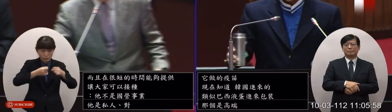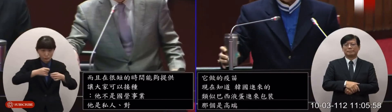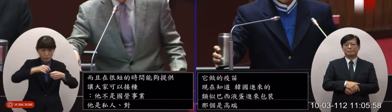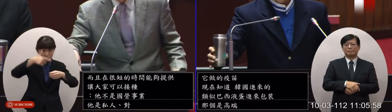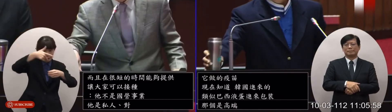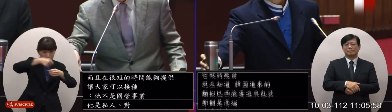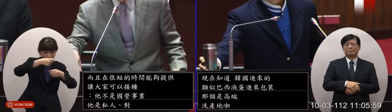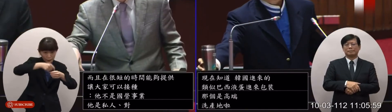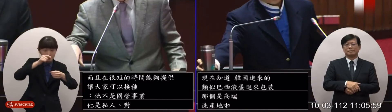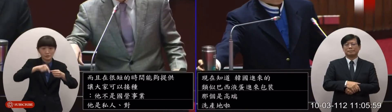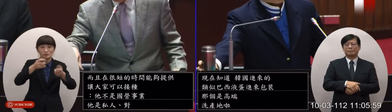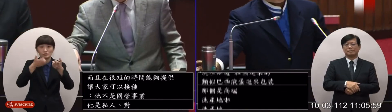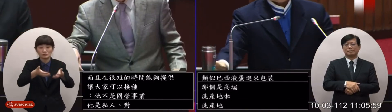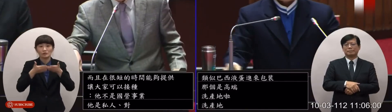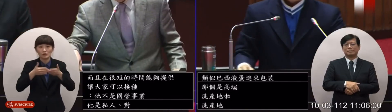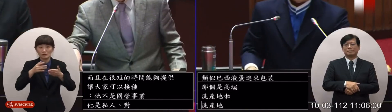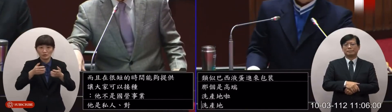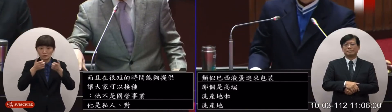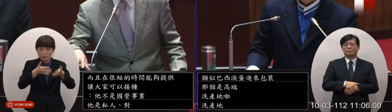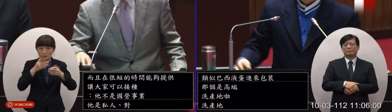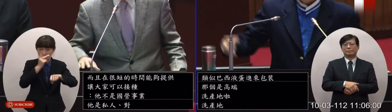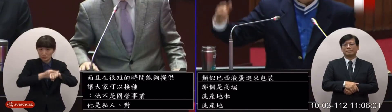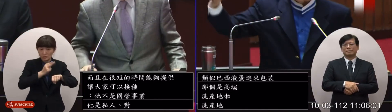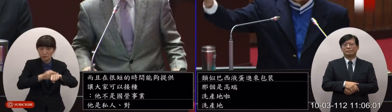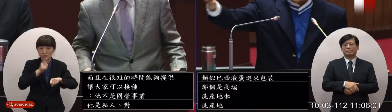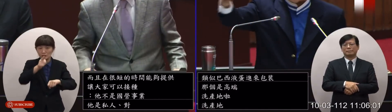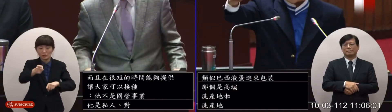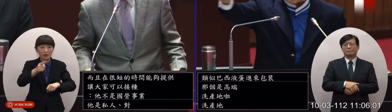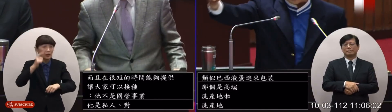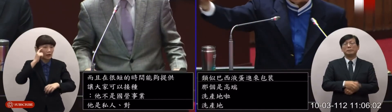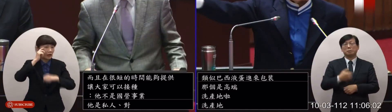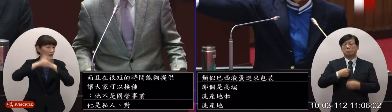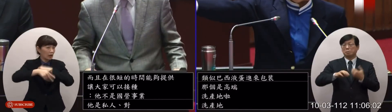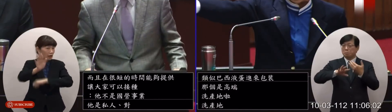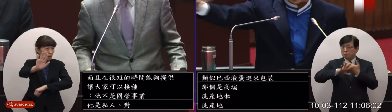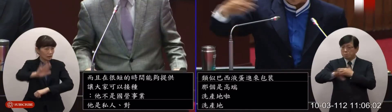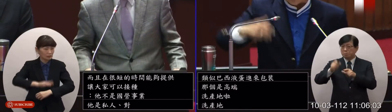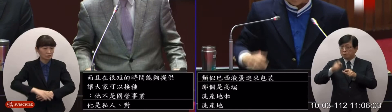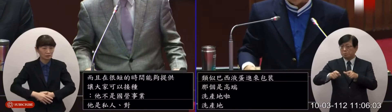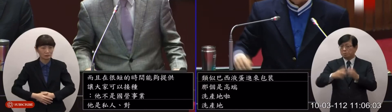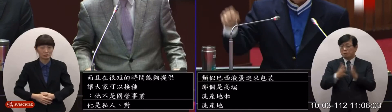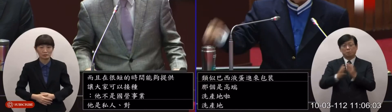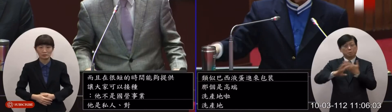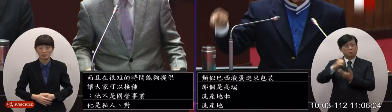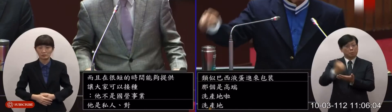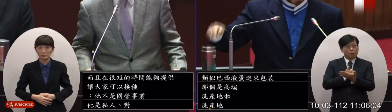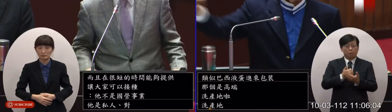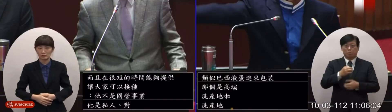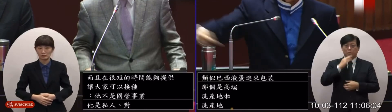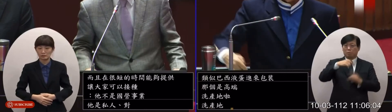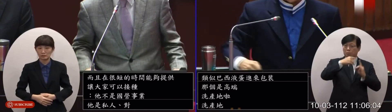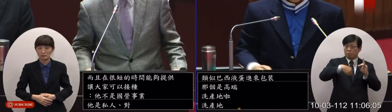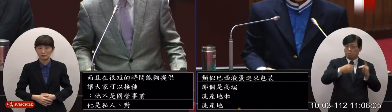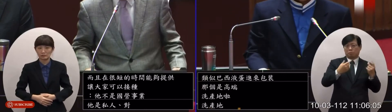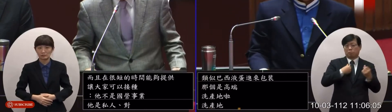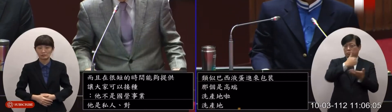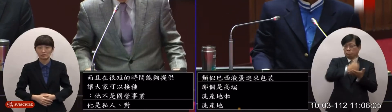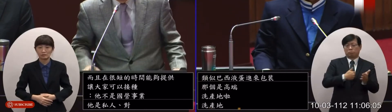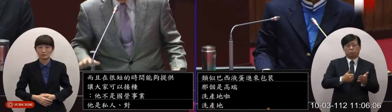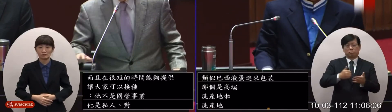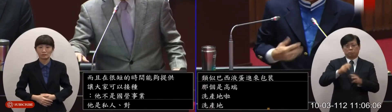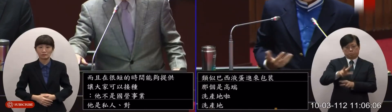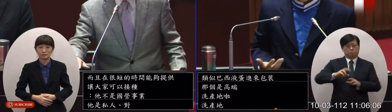非常關鍵的技術你不要小看這個其他幾家都直接從國外進來為什麼高端不直接進來